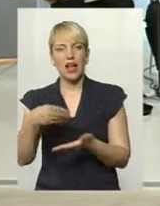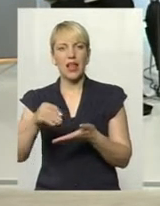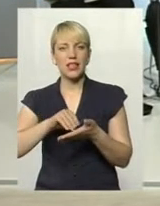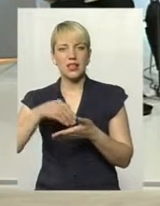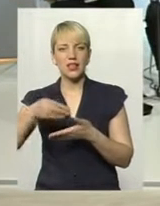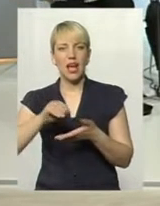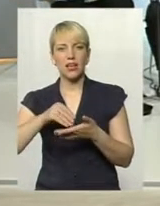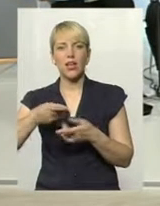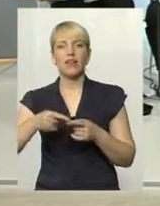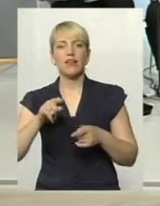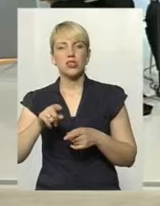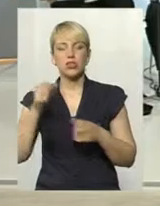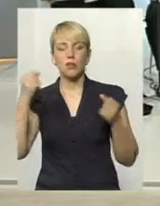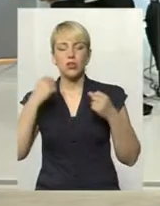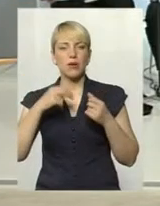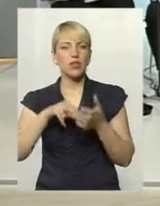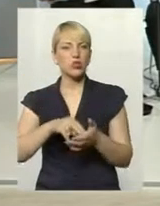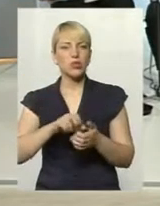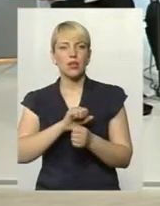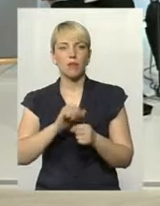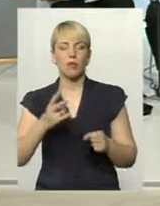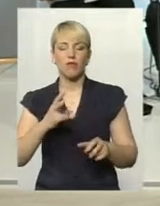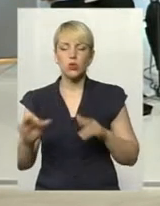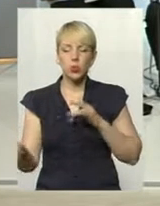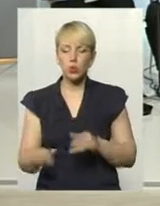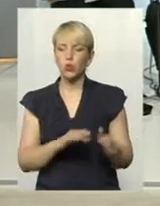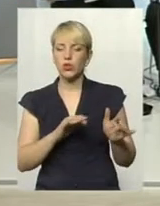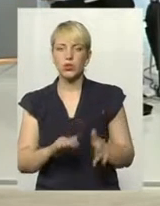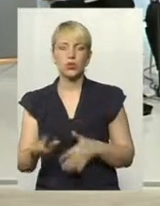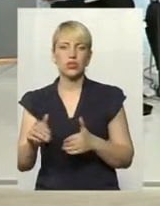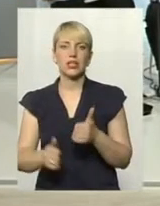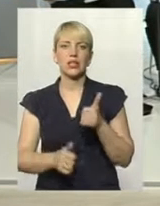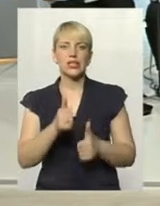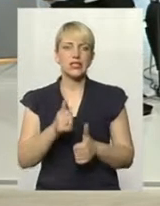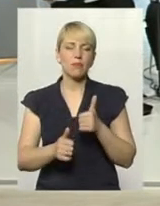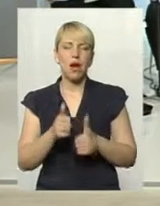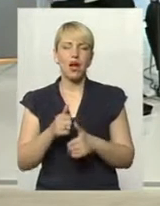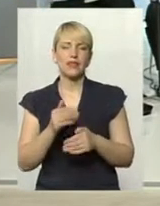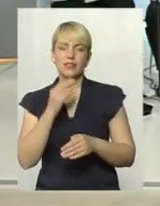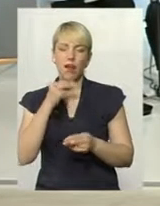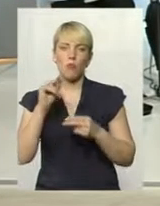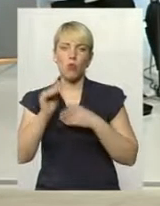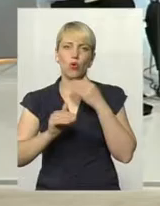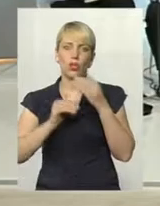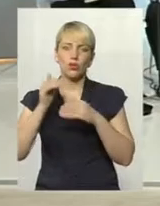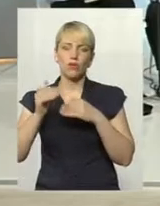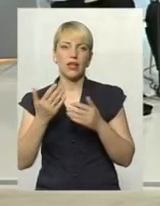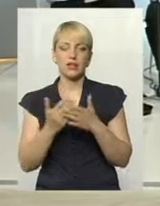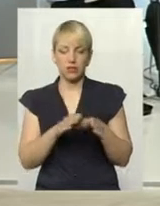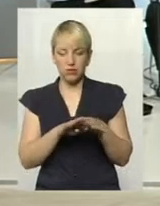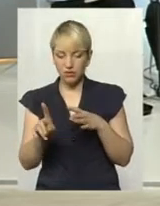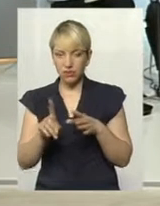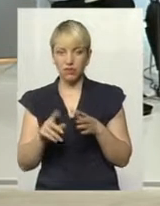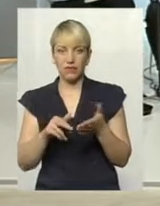він не має стояти в стойлі, він має, говориться, завжди постійно прогресувати, змагатись. Вийшов на якийсь рівень і